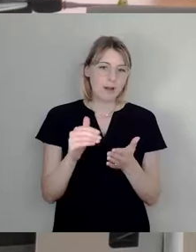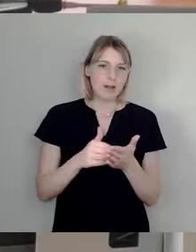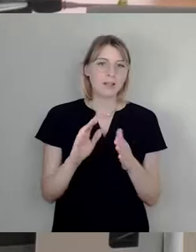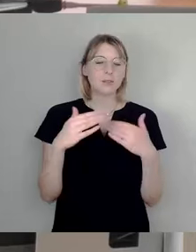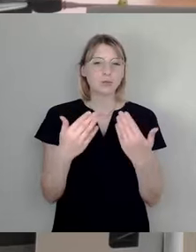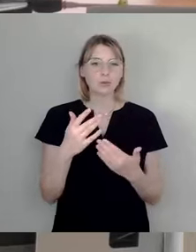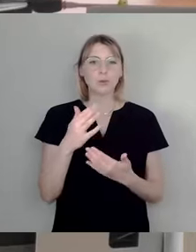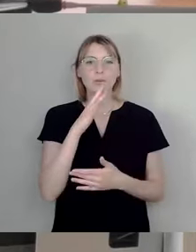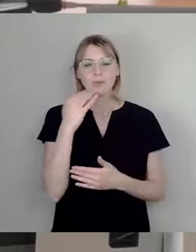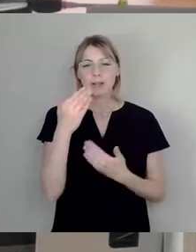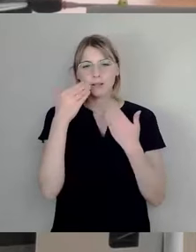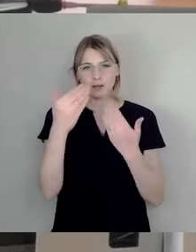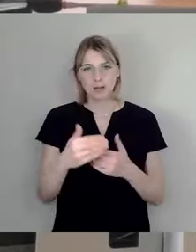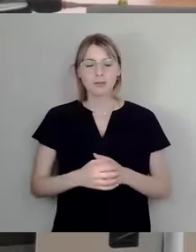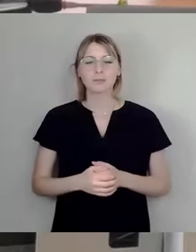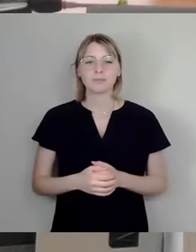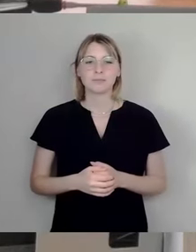kennt das. Vielen Dank.